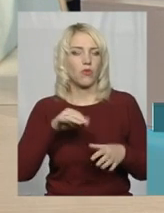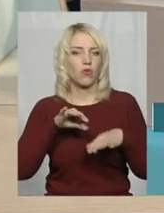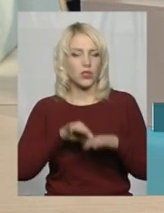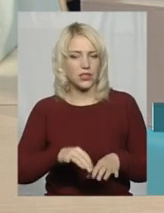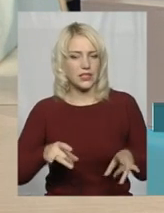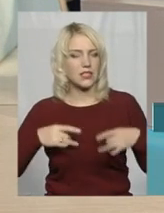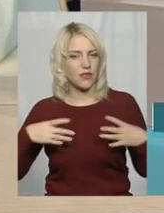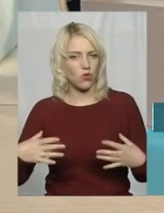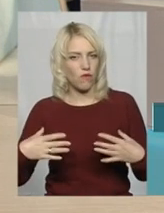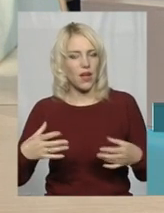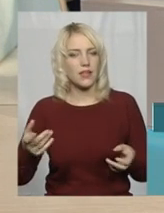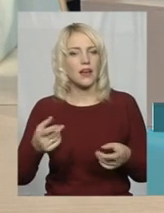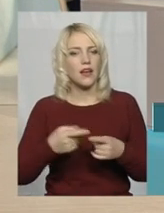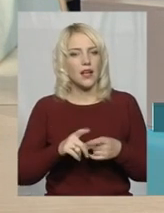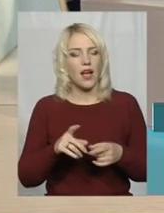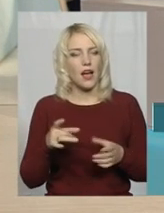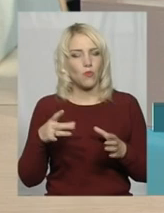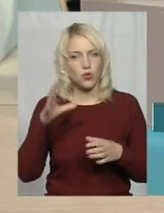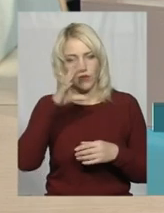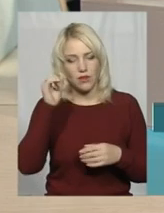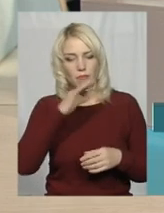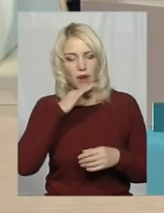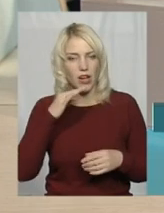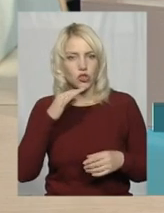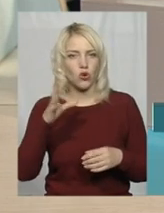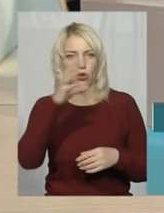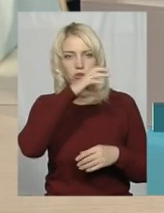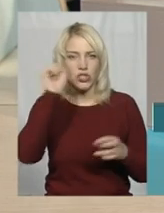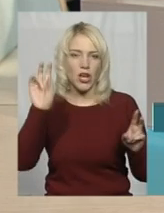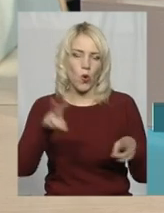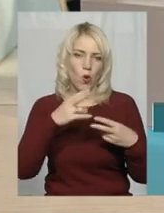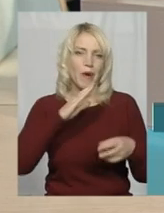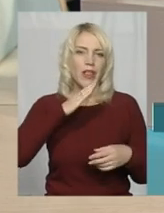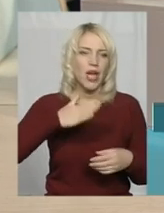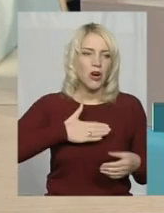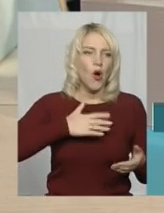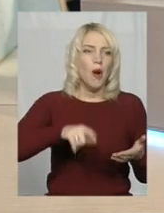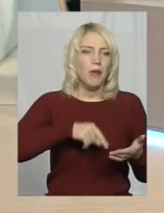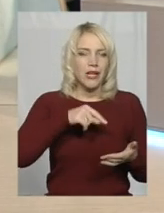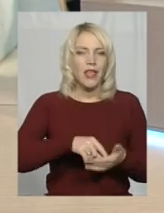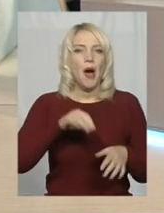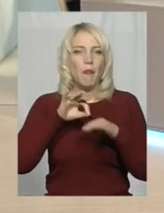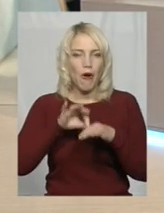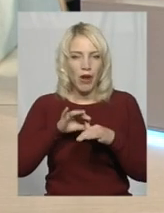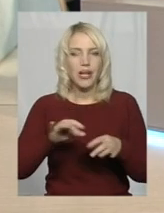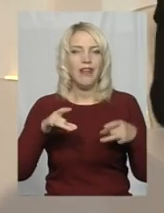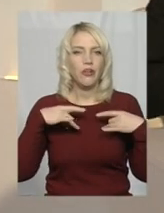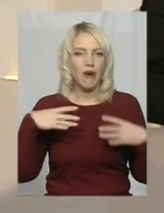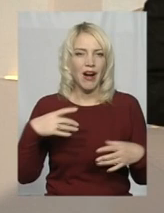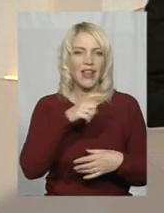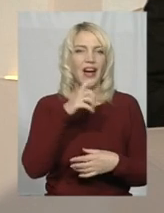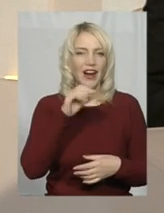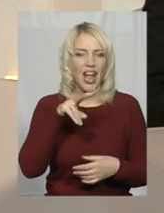гарбузової ночі, в багатьох нічних клубах нашого міста проводилося святкування Хеловіна.